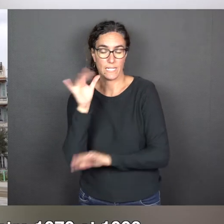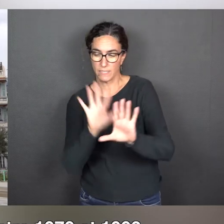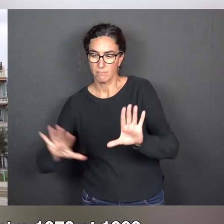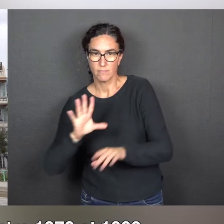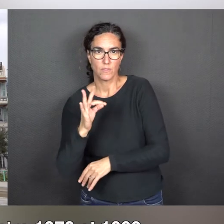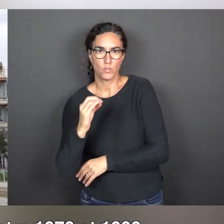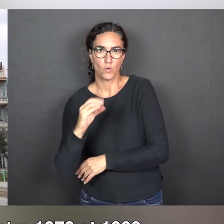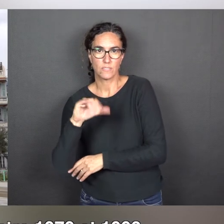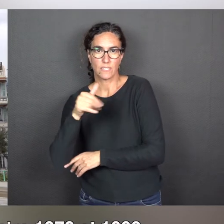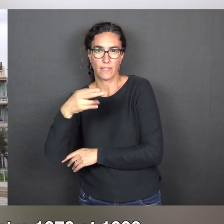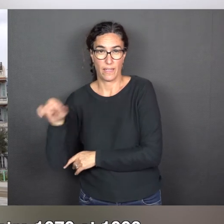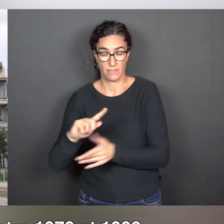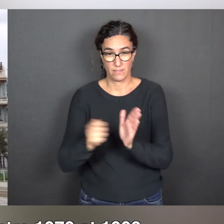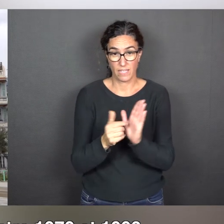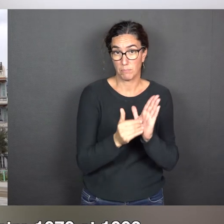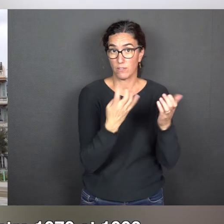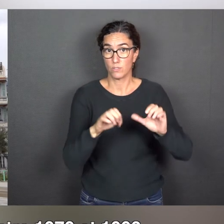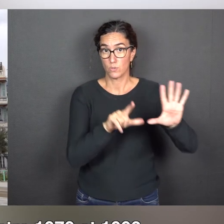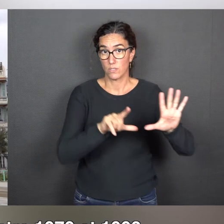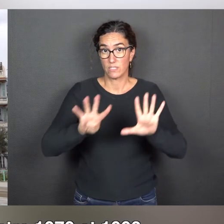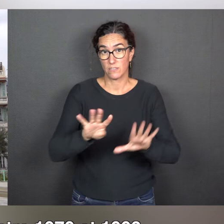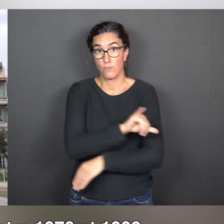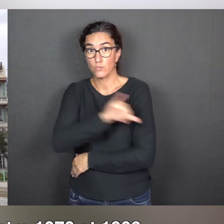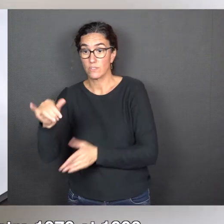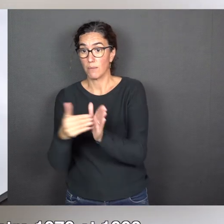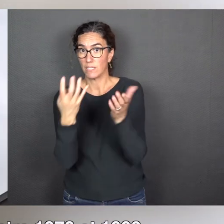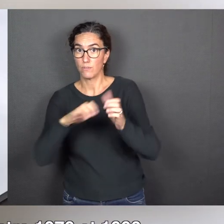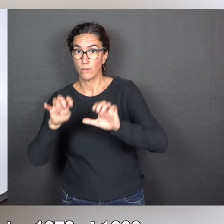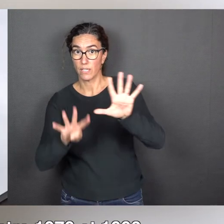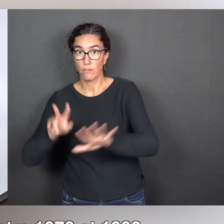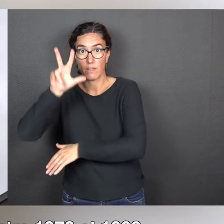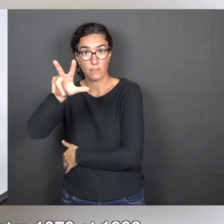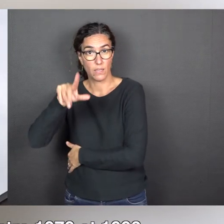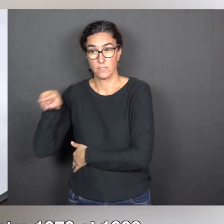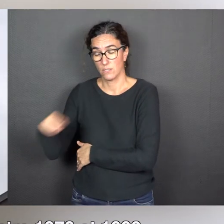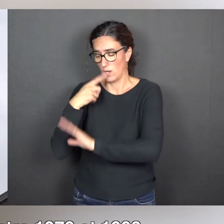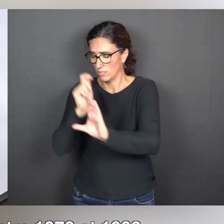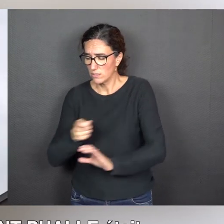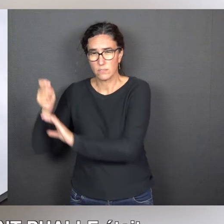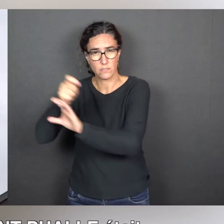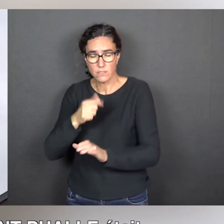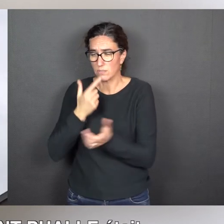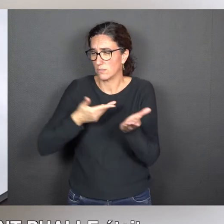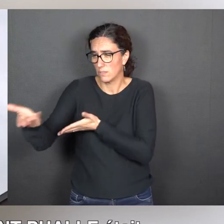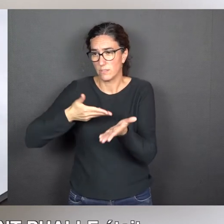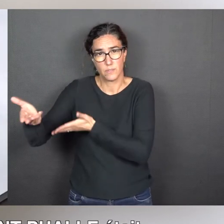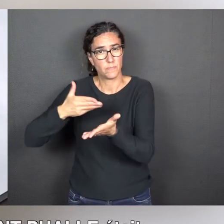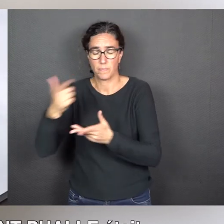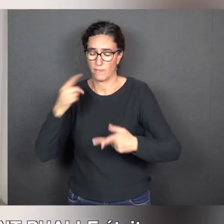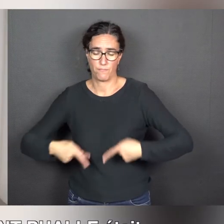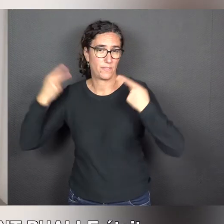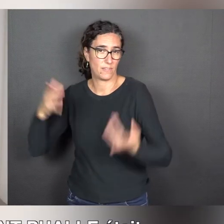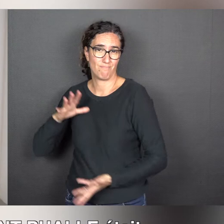a imaginé et conçu entre 1979 et 1993 où elle a donné finalement corps au rêve de toute une vie.